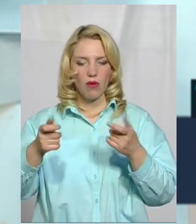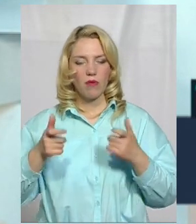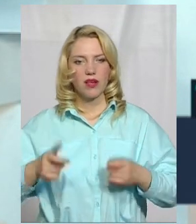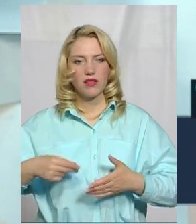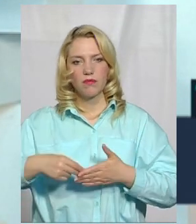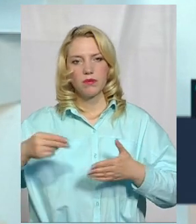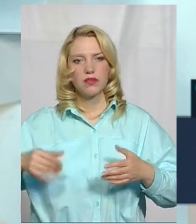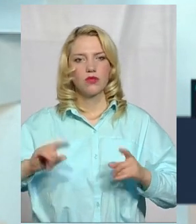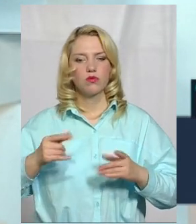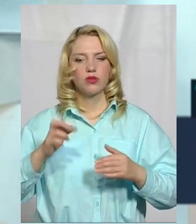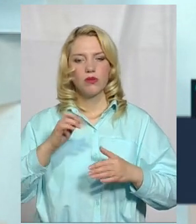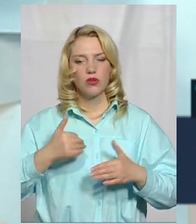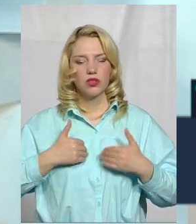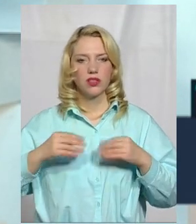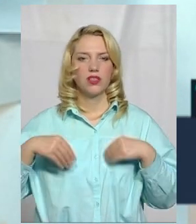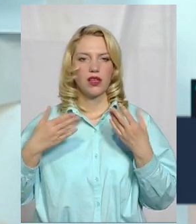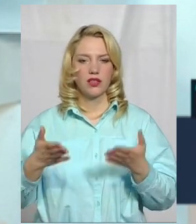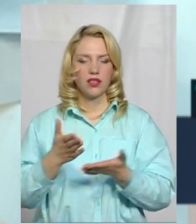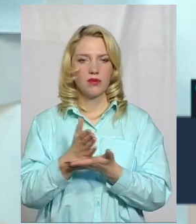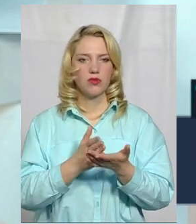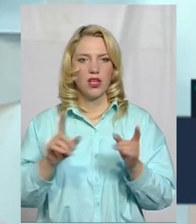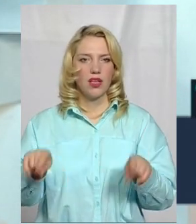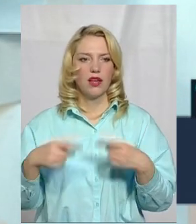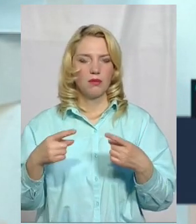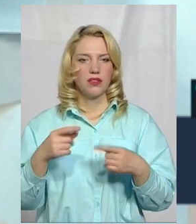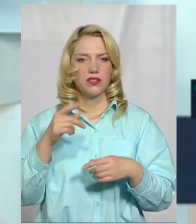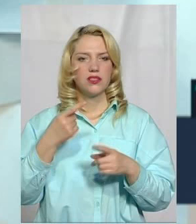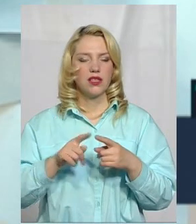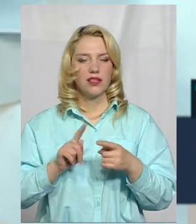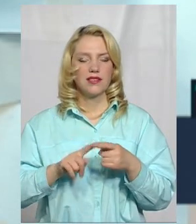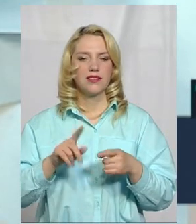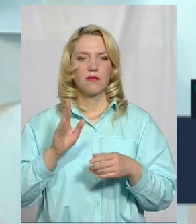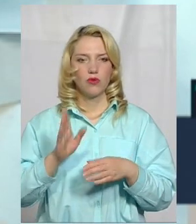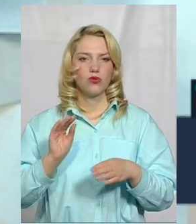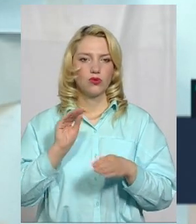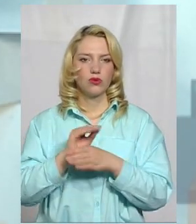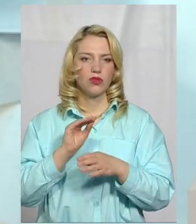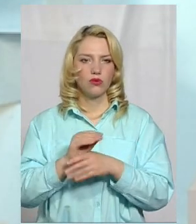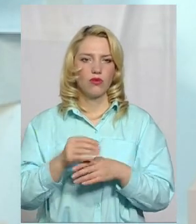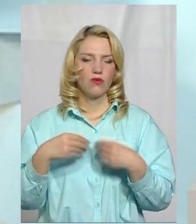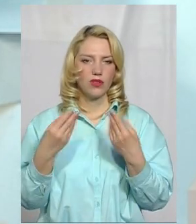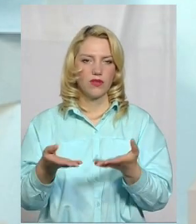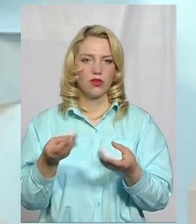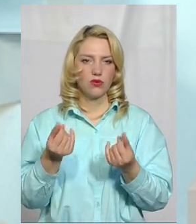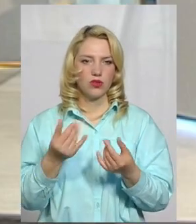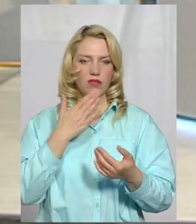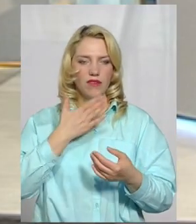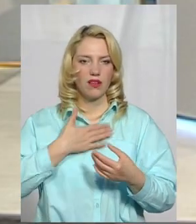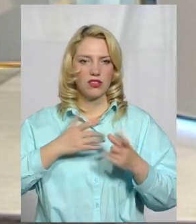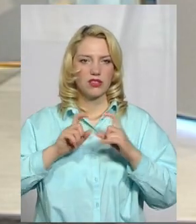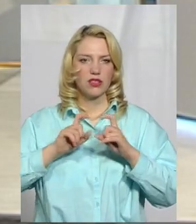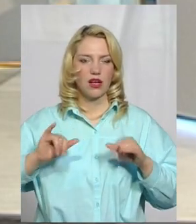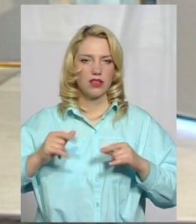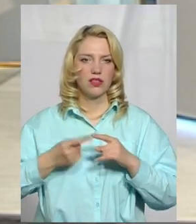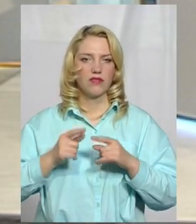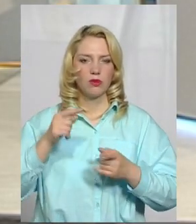надавати послуги, наприклад, реабілітаційні, то вони ще будуть додатково приносити кошти в наш заклад. І